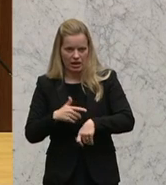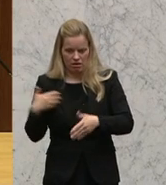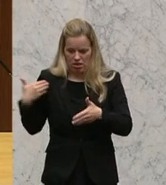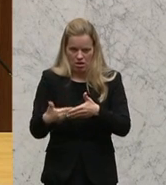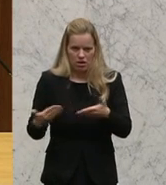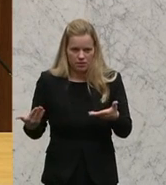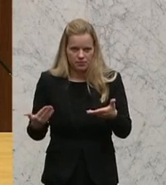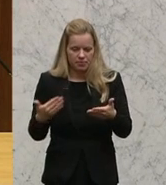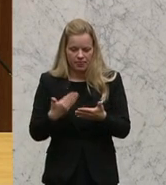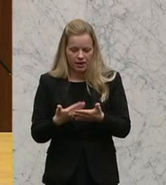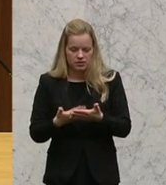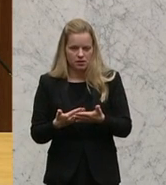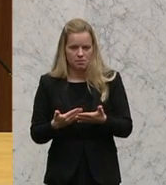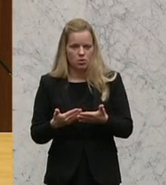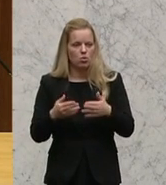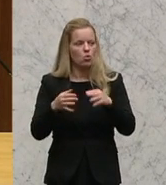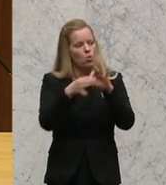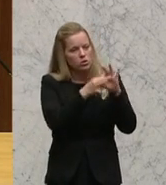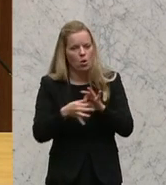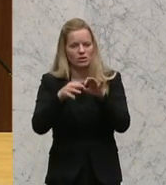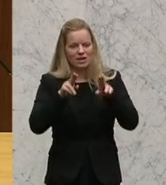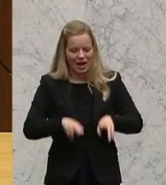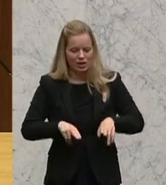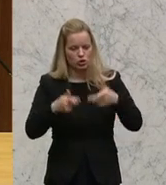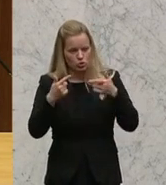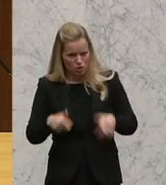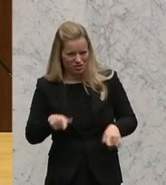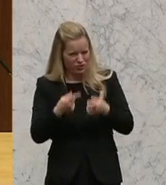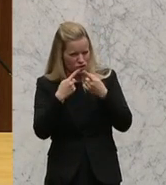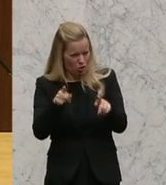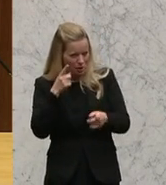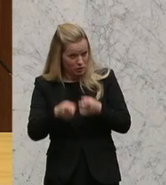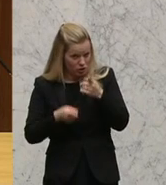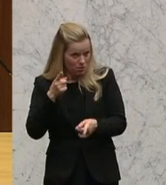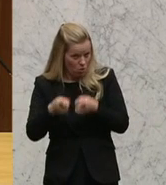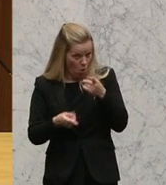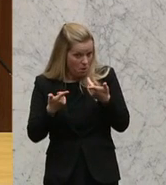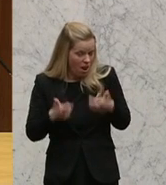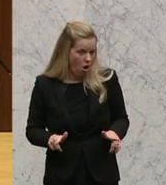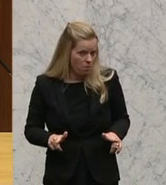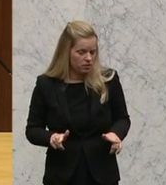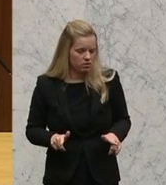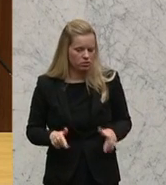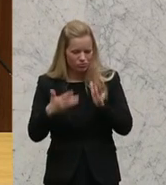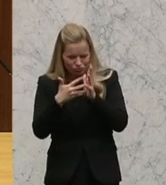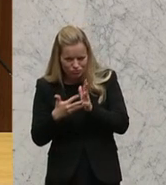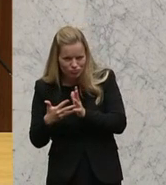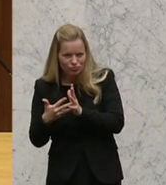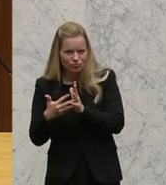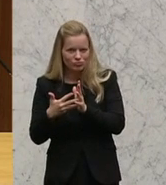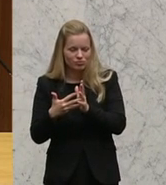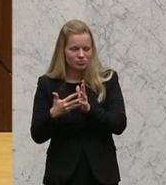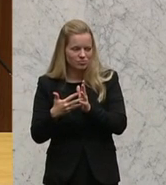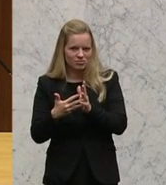die Herleitung der grundsätzlichen unionsrechtlichen Zulässigkeit dieser Sonderbestimmungen, die Sie da machen wollen, durch das Gutachten Obwegserfunk